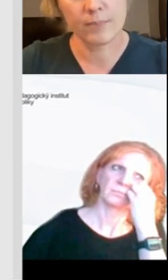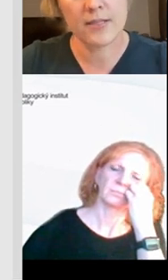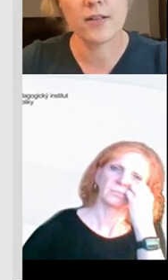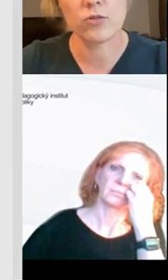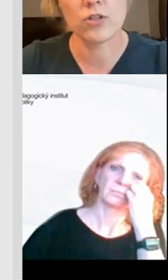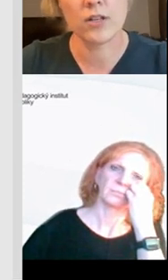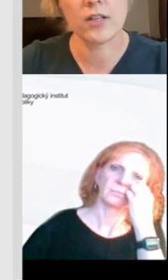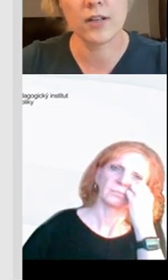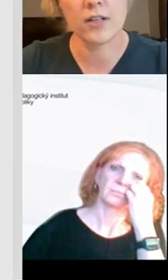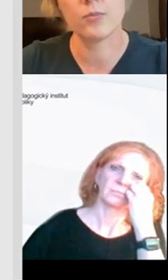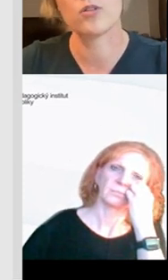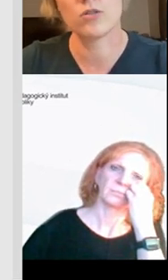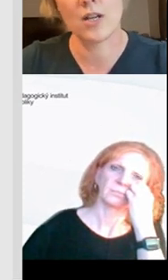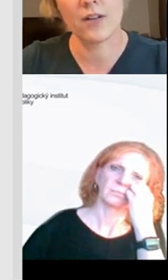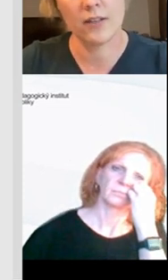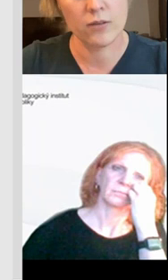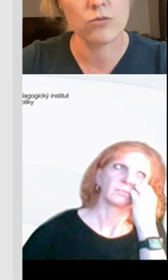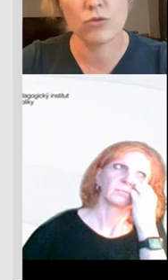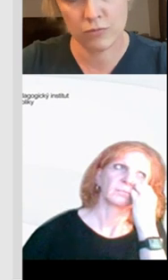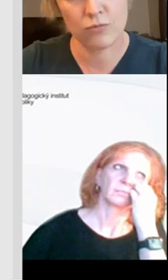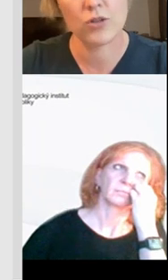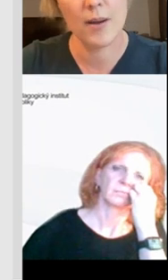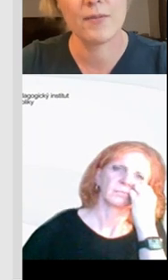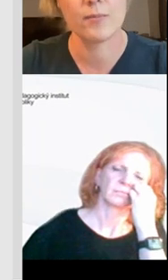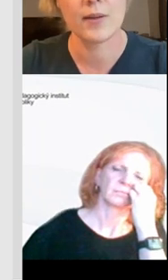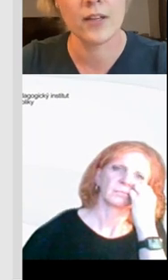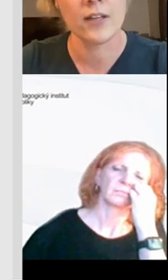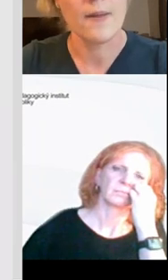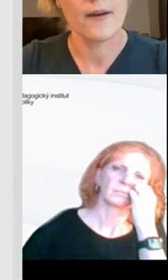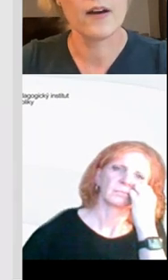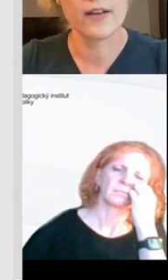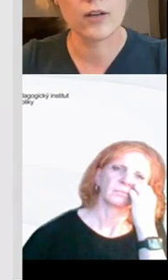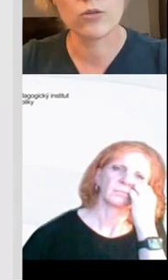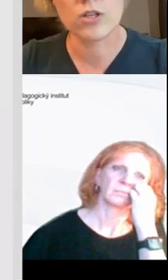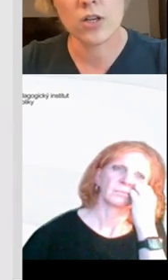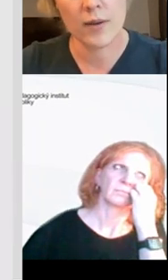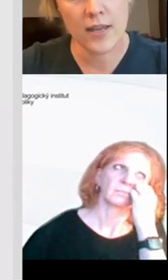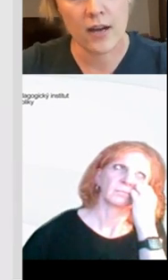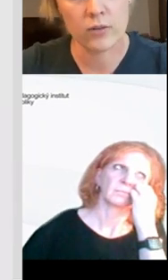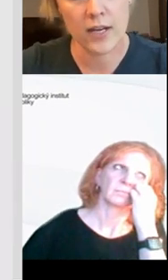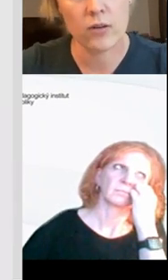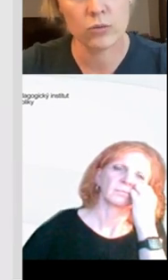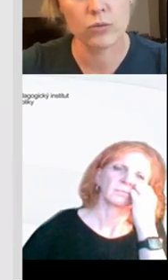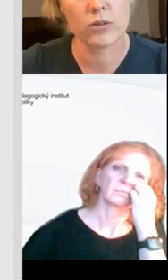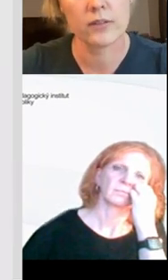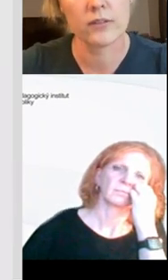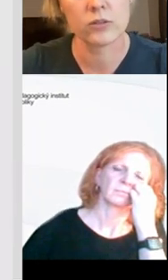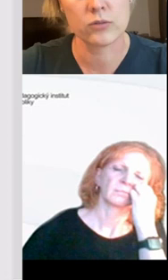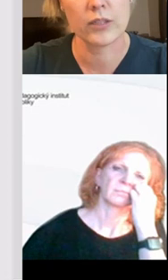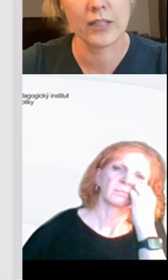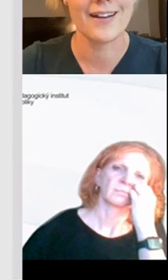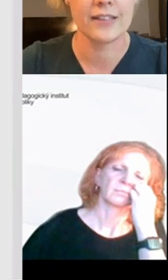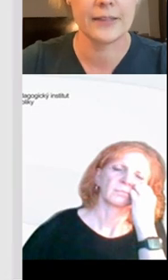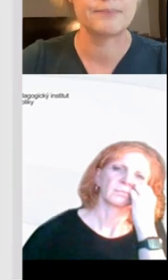letos, peníze na rozšířené digitální pomůcky dostáváte letos. Už je máme v normativech. Je určitě dobré nějakou tu